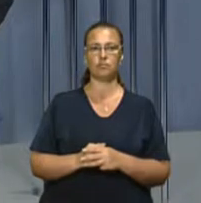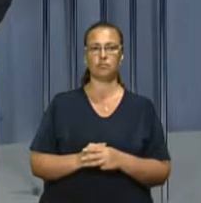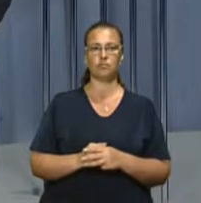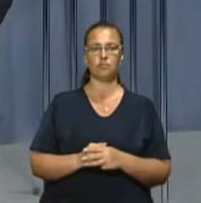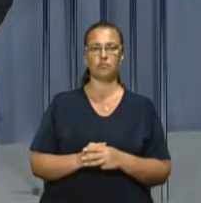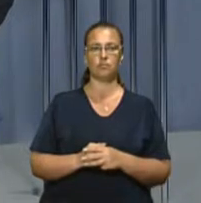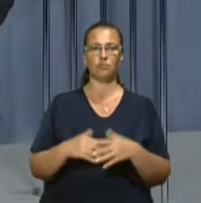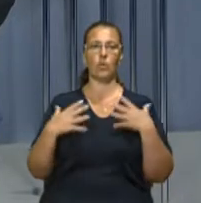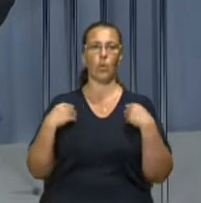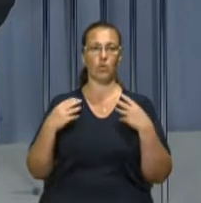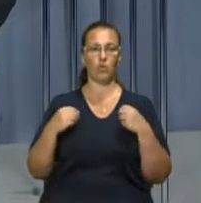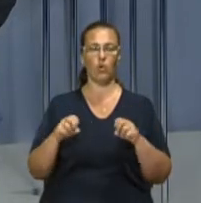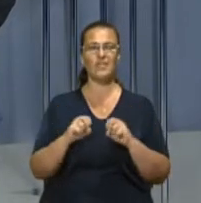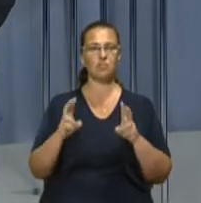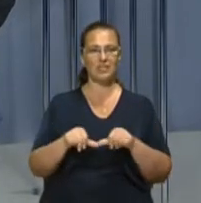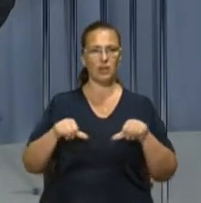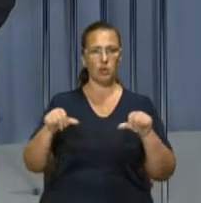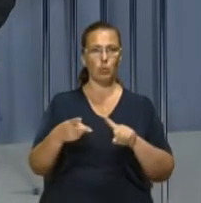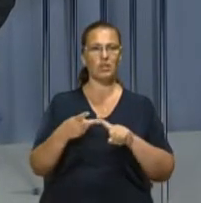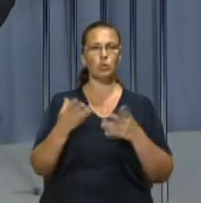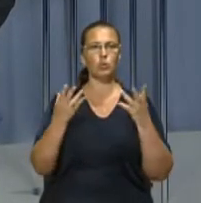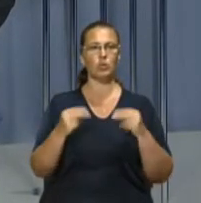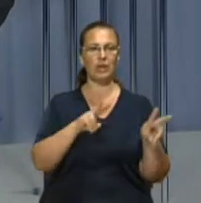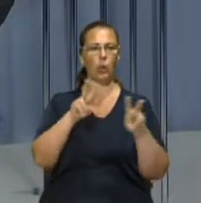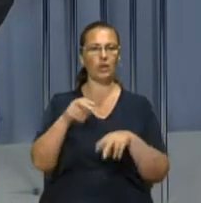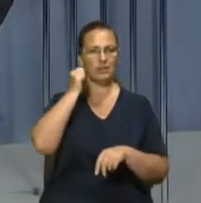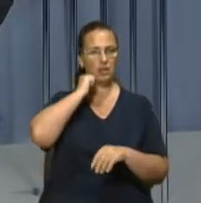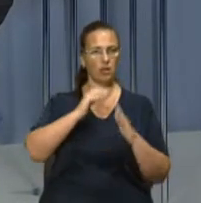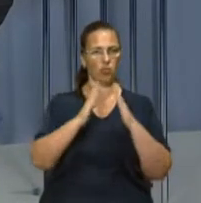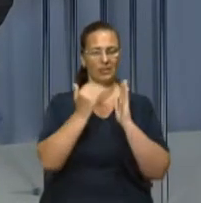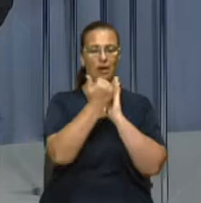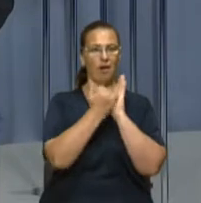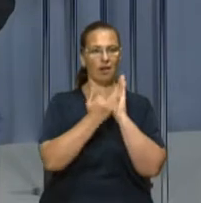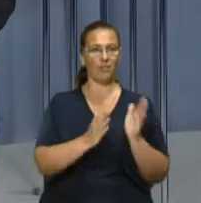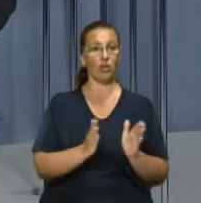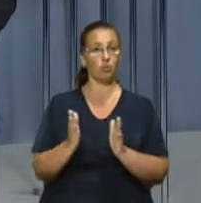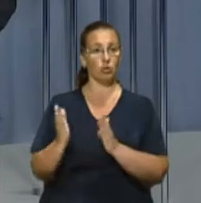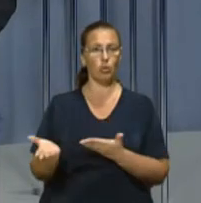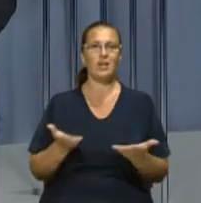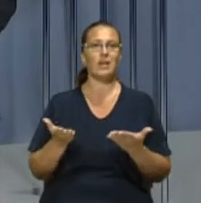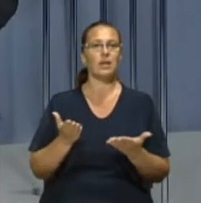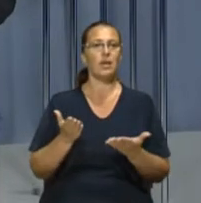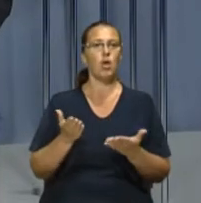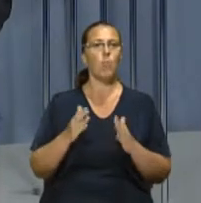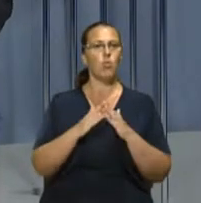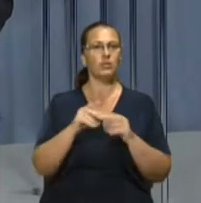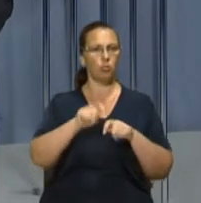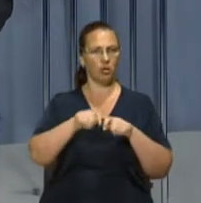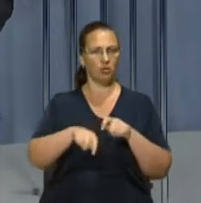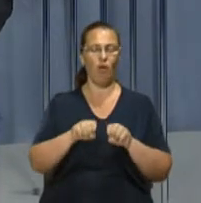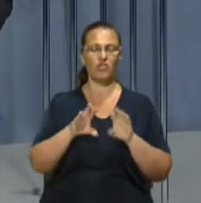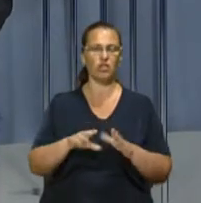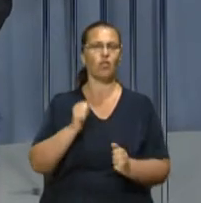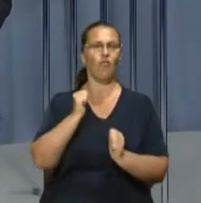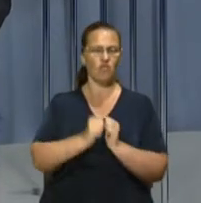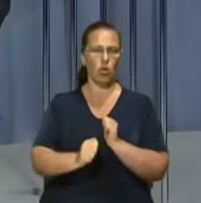У Львові спеціальна комісія другий день оглядає старі будинки, графік та процедуру, який будинок перевіряти, вирішують у кожному